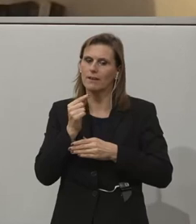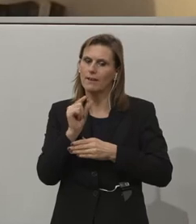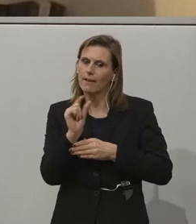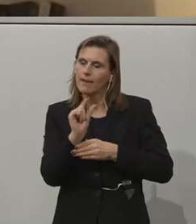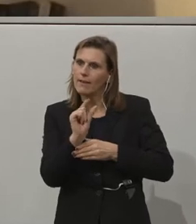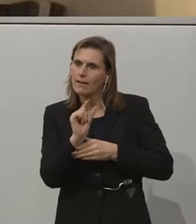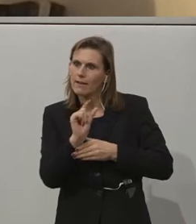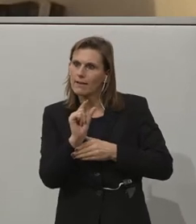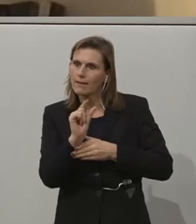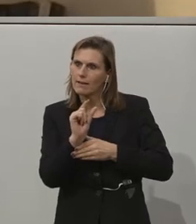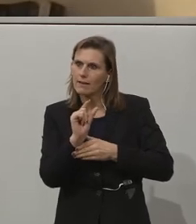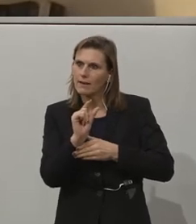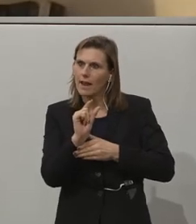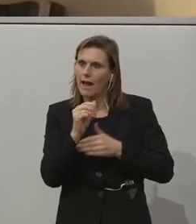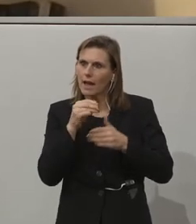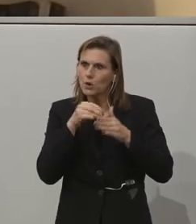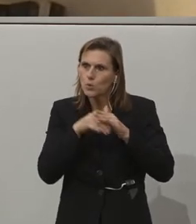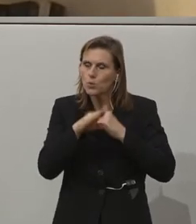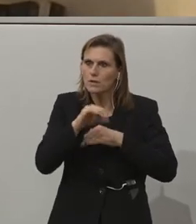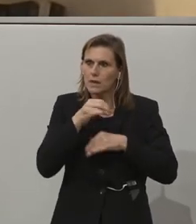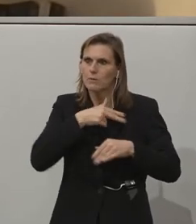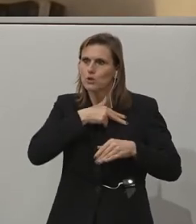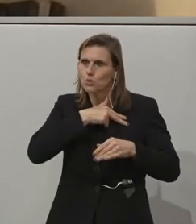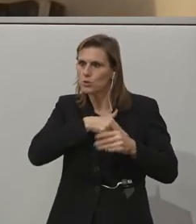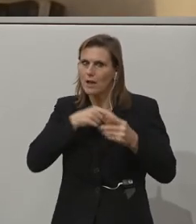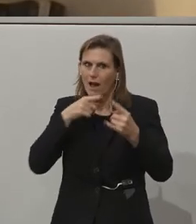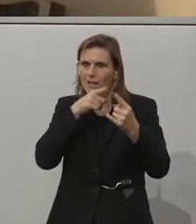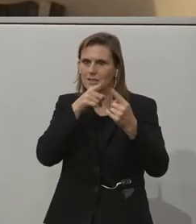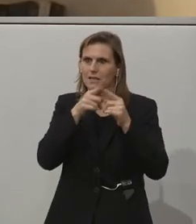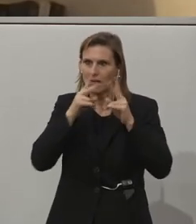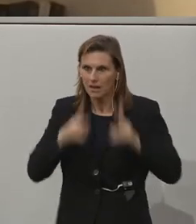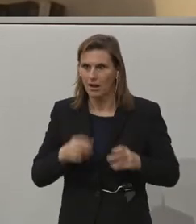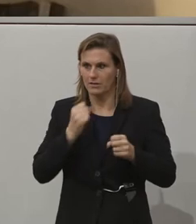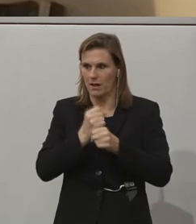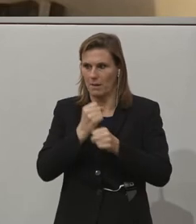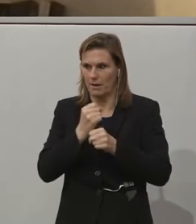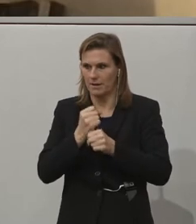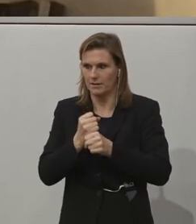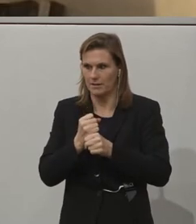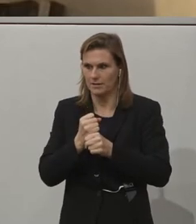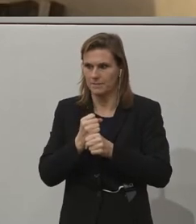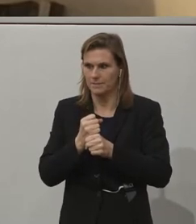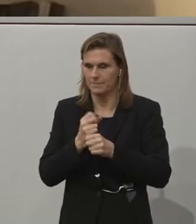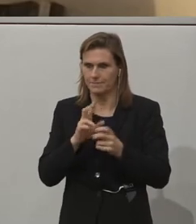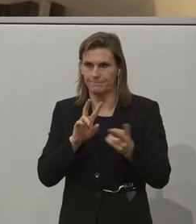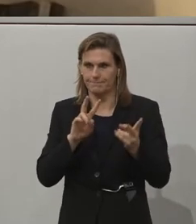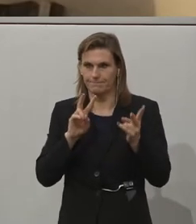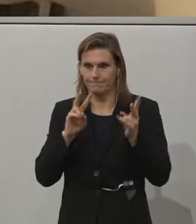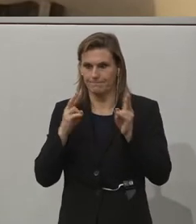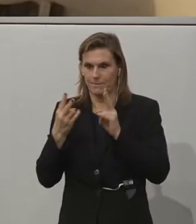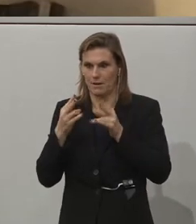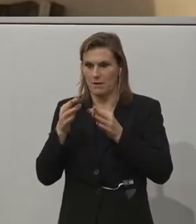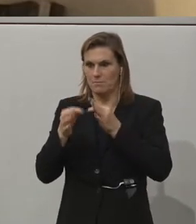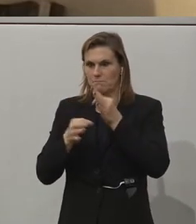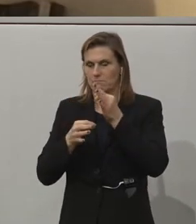of public facing products that have addressed accessibility effectively, that